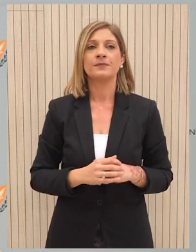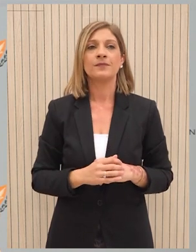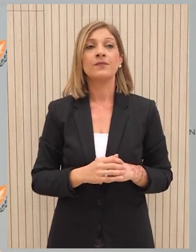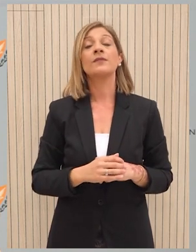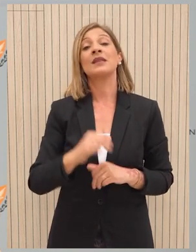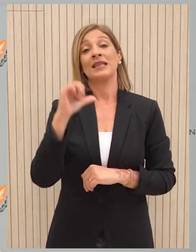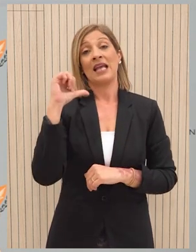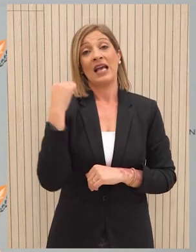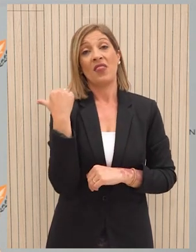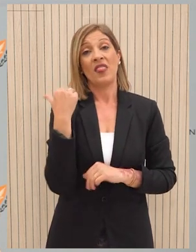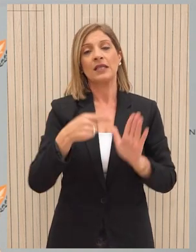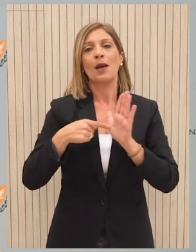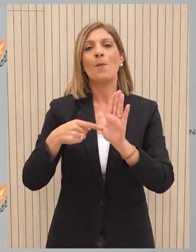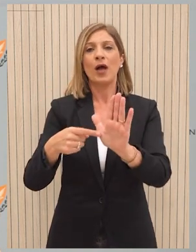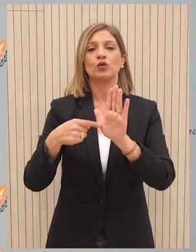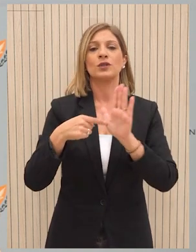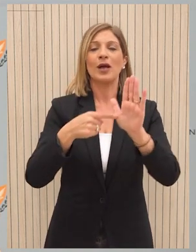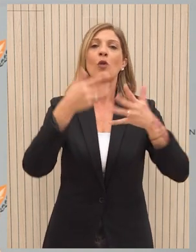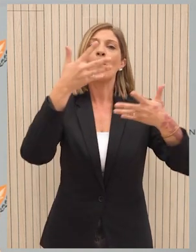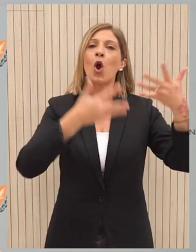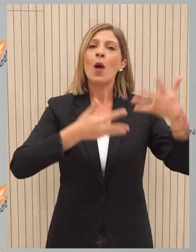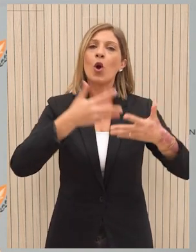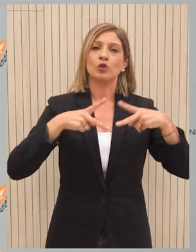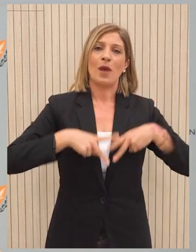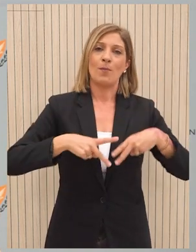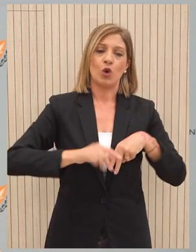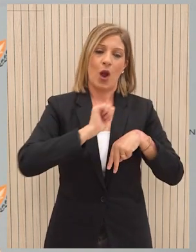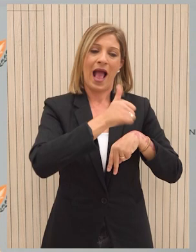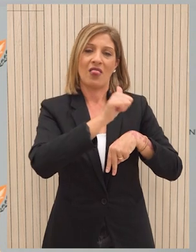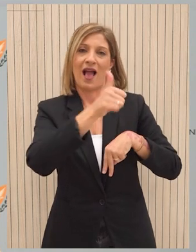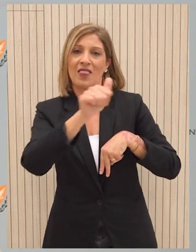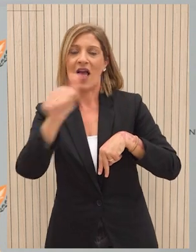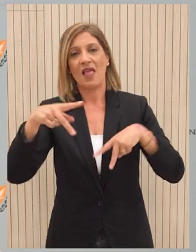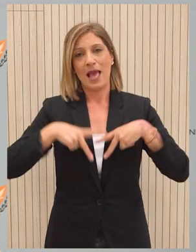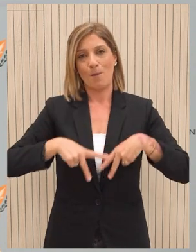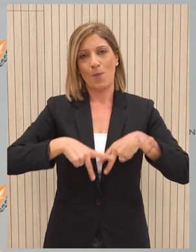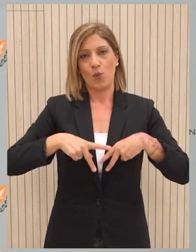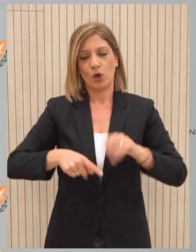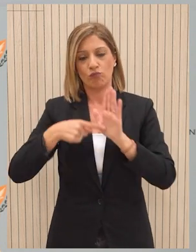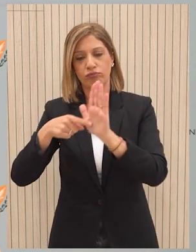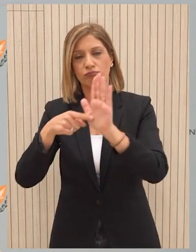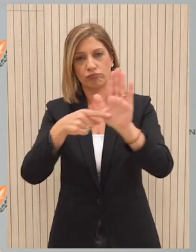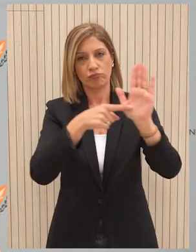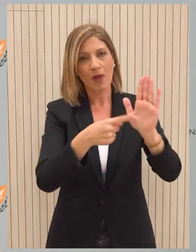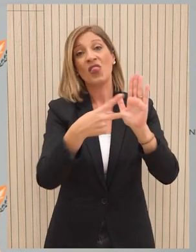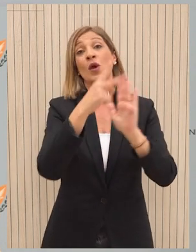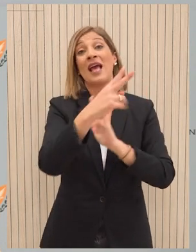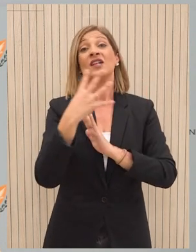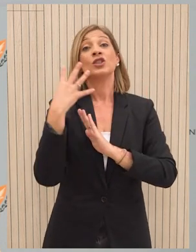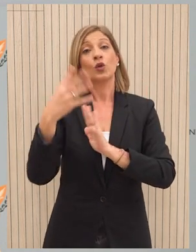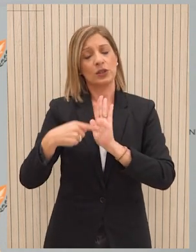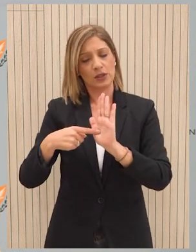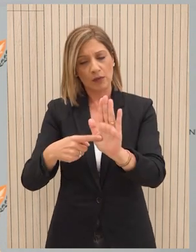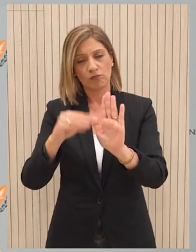Ξεκίνησαν χθες οι παρουσιάσεις των προϋπολογισμών των Υπουργείων για το έτος 2024 προς την Κοινοβουλευτική Επιτροπή Οικονομικών και Προϋπολογισμού.